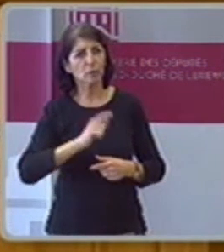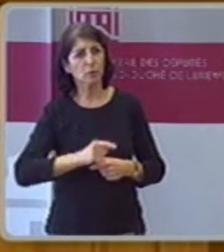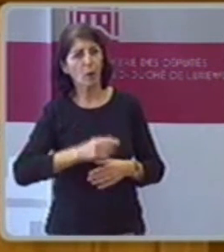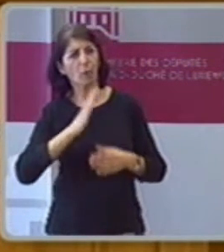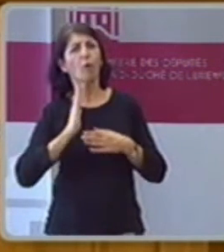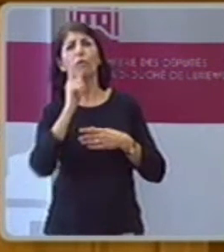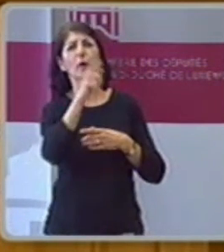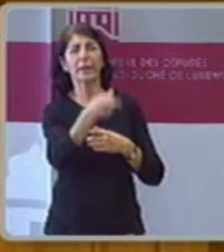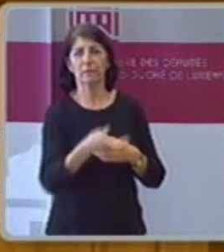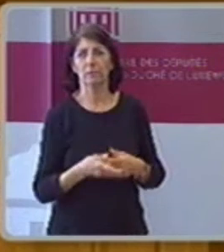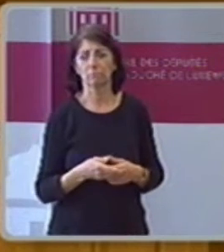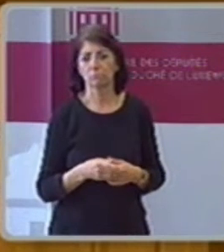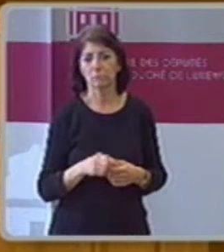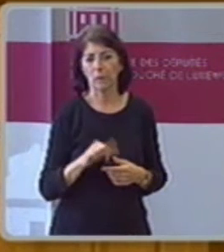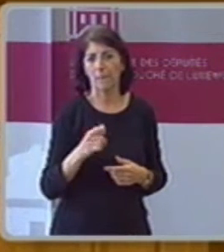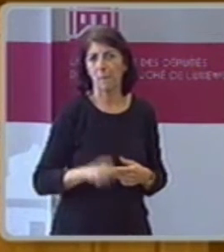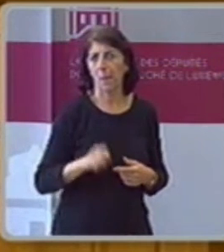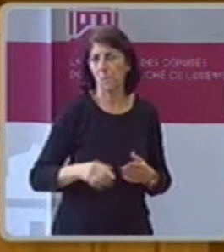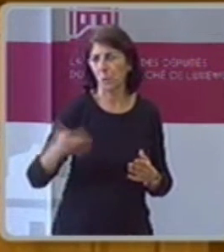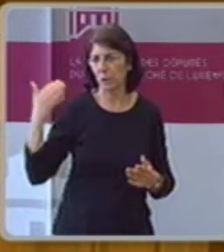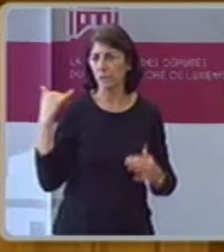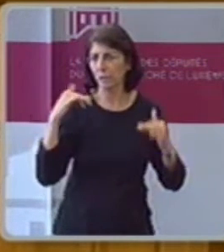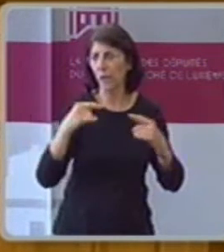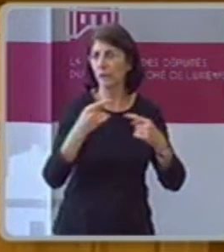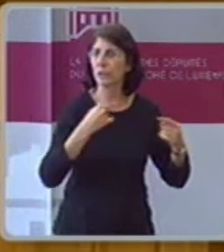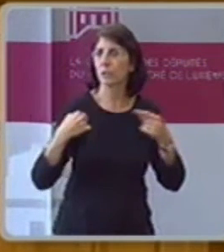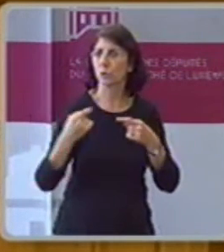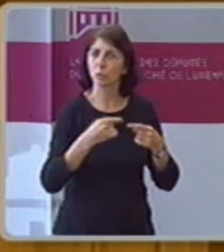CSV auch in Zukunft durch die Motionen